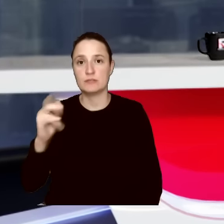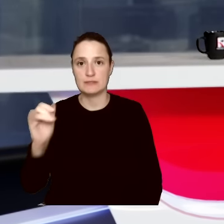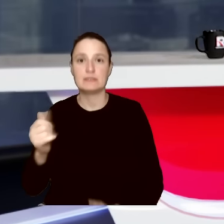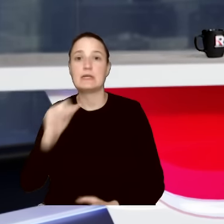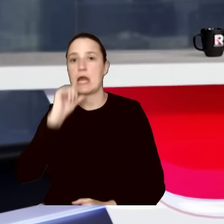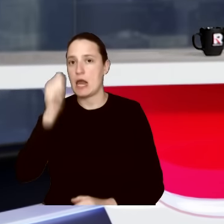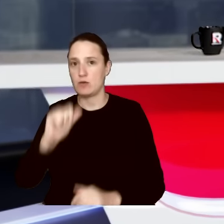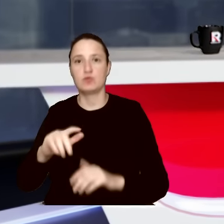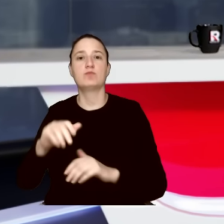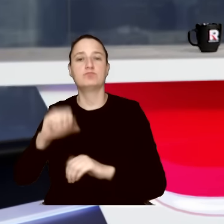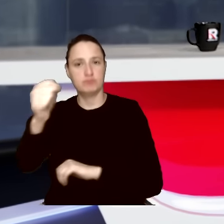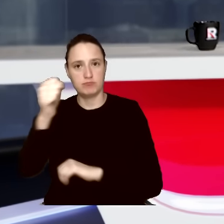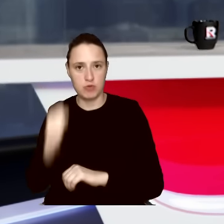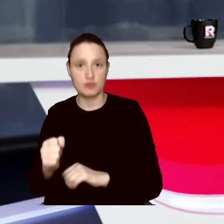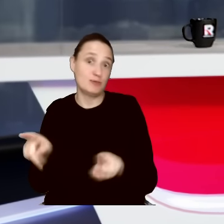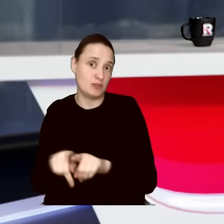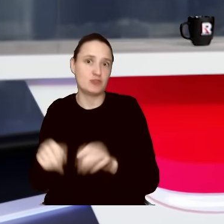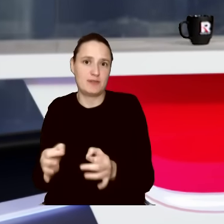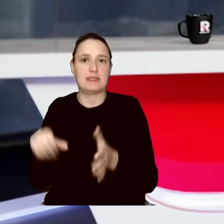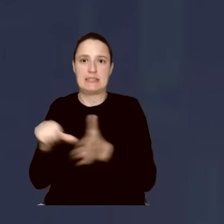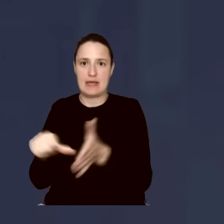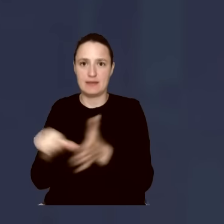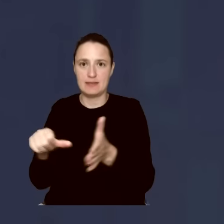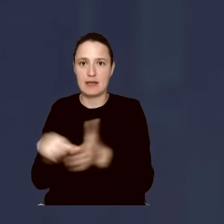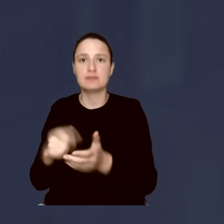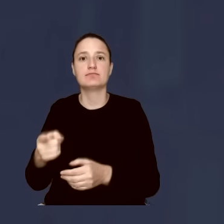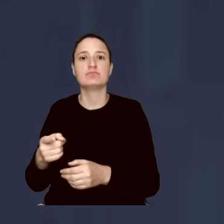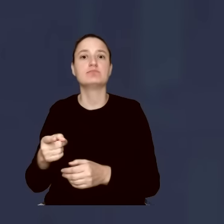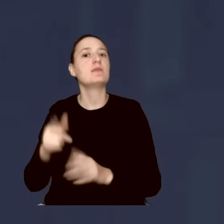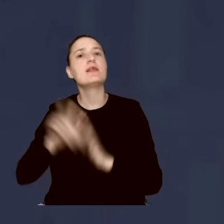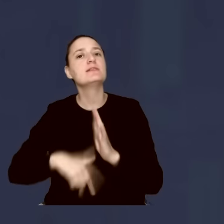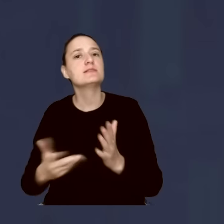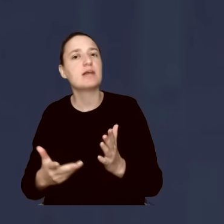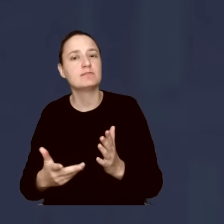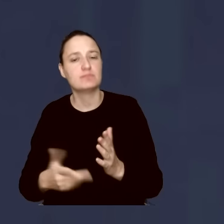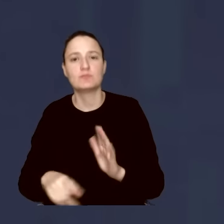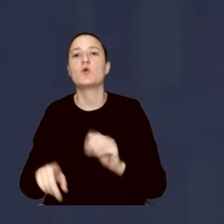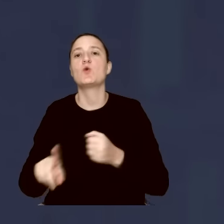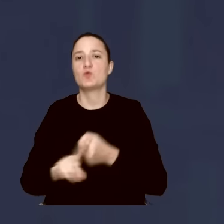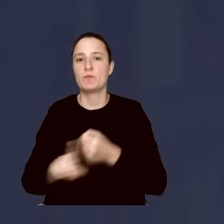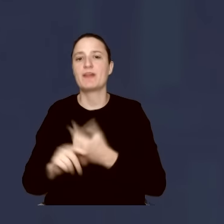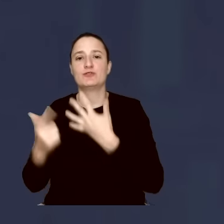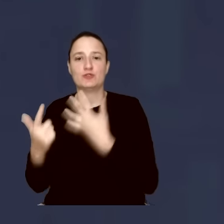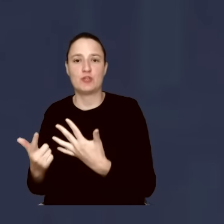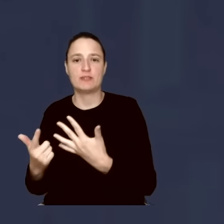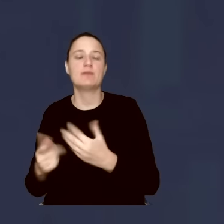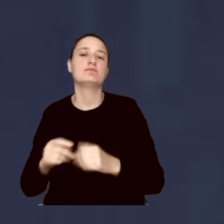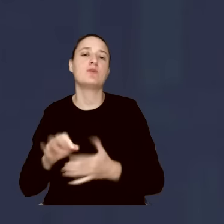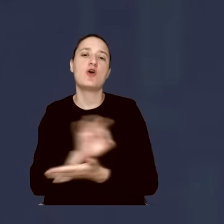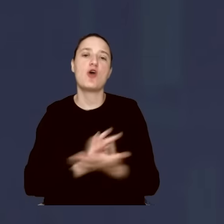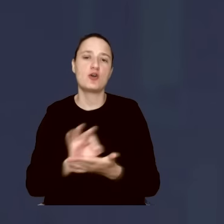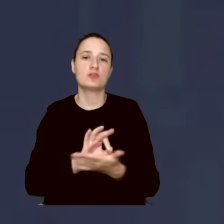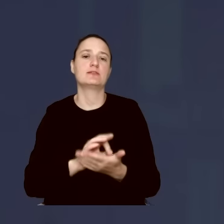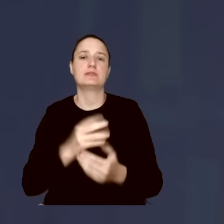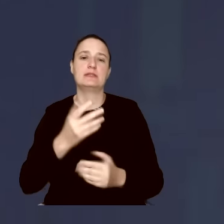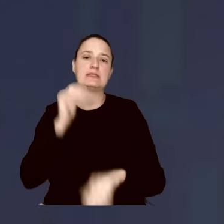do Parlamentu Europejskiego. Lista i miejsce? Numer 7 z okręgu Zachodniopomorskie, Lubuskie. Piękne Pomorze